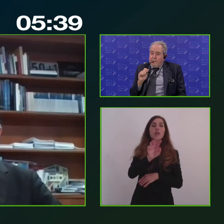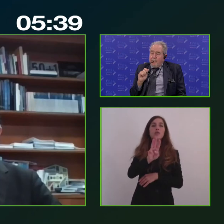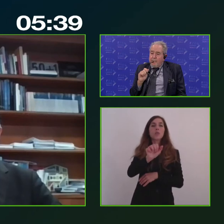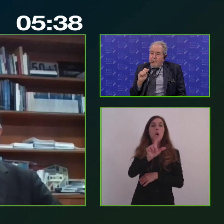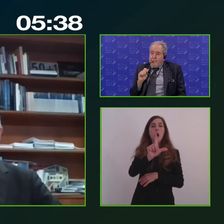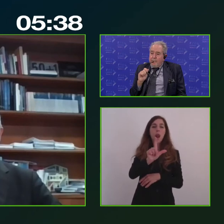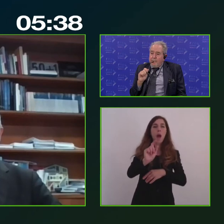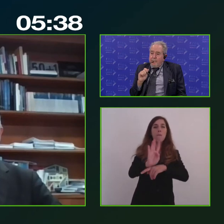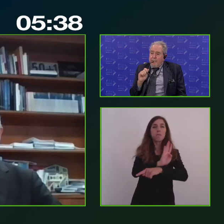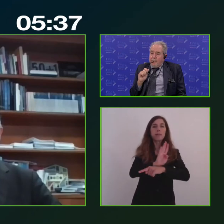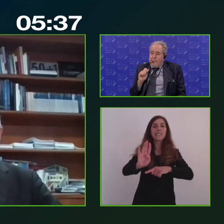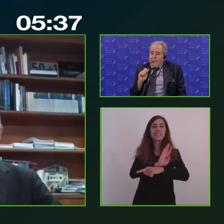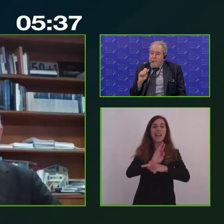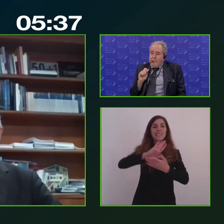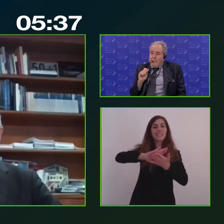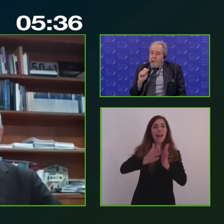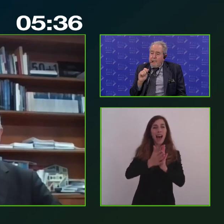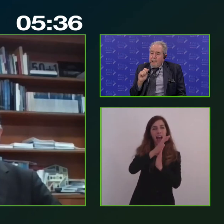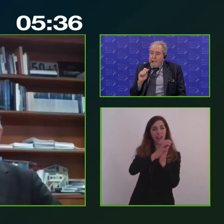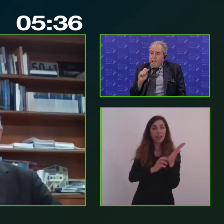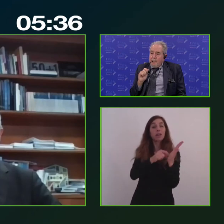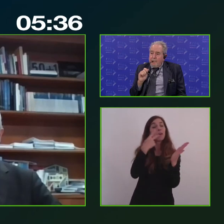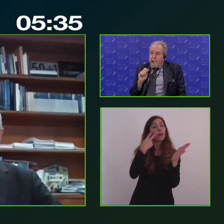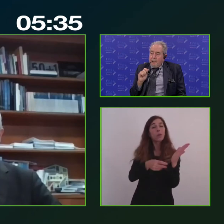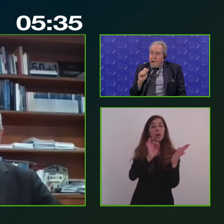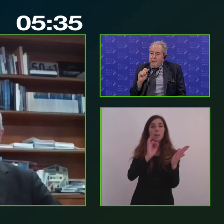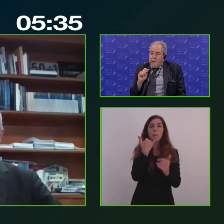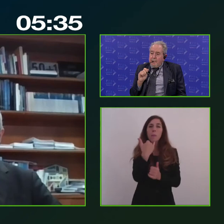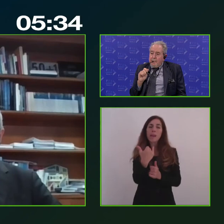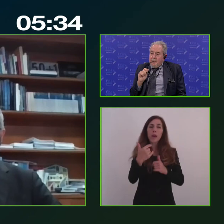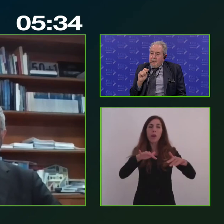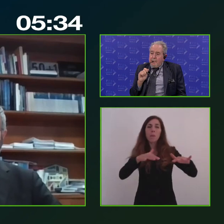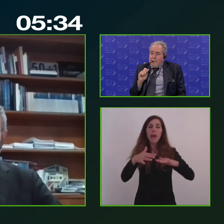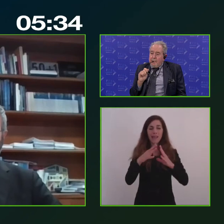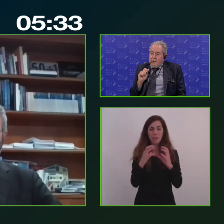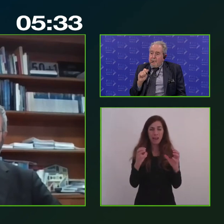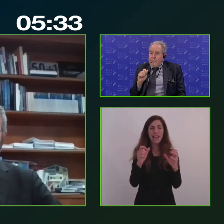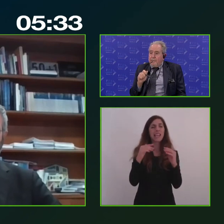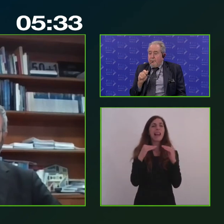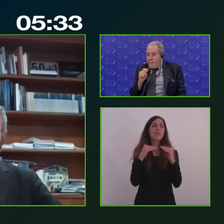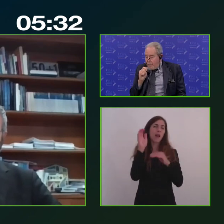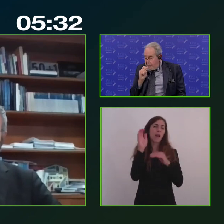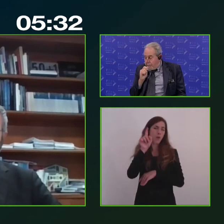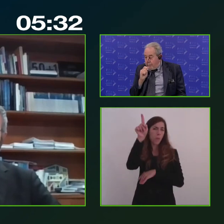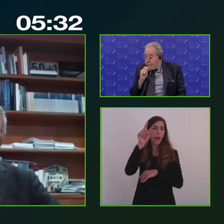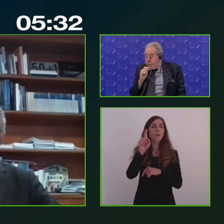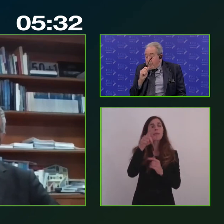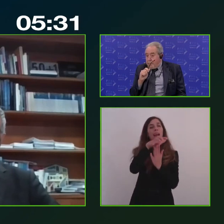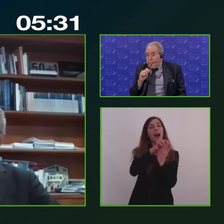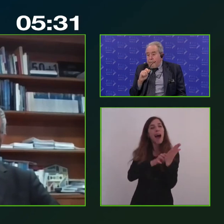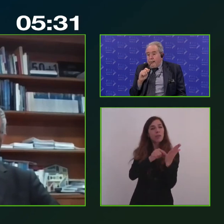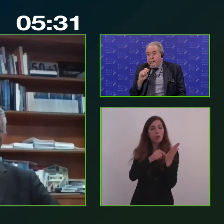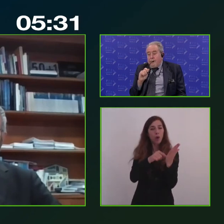programmazione che riguarda le piccole e medie imprese che viene dal livello europeo. Allora questo atto di programmazione,